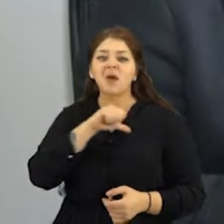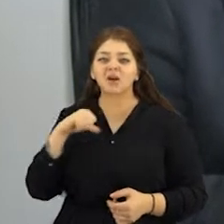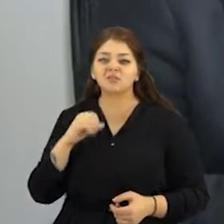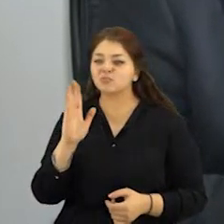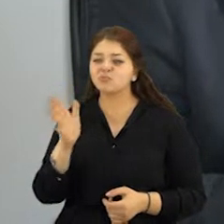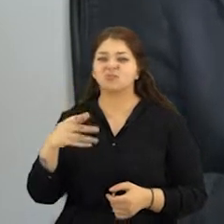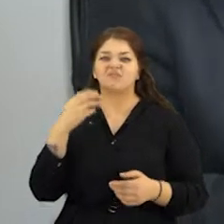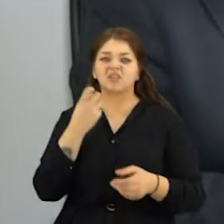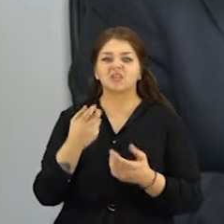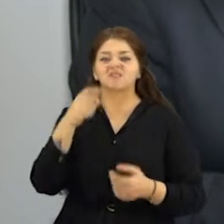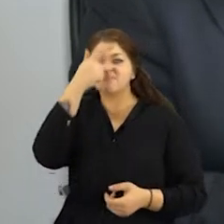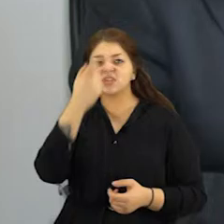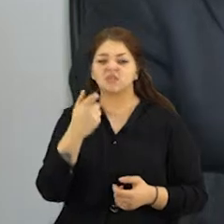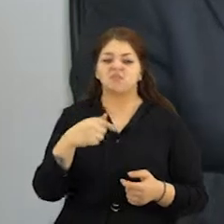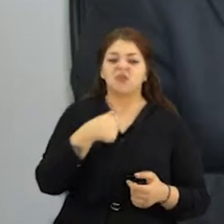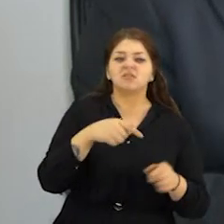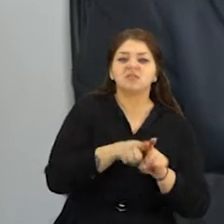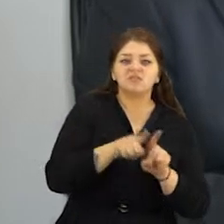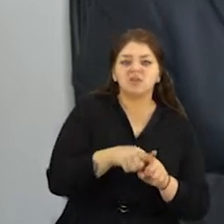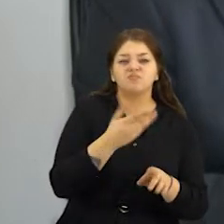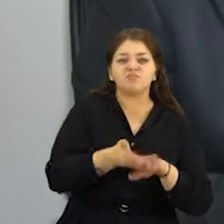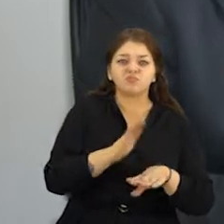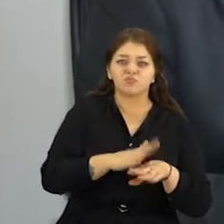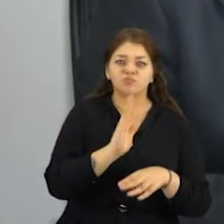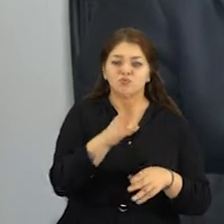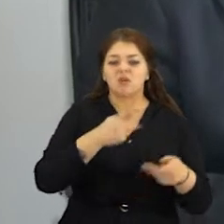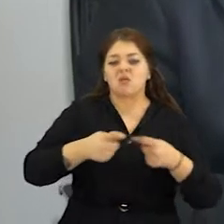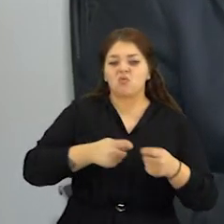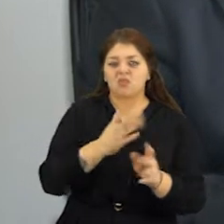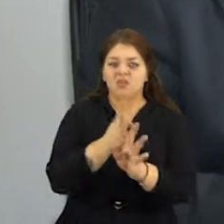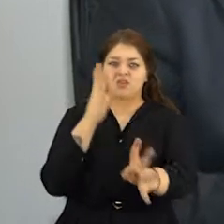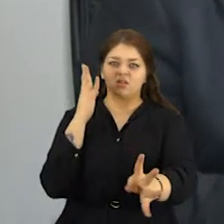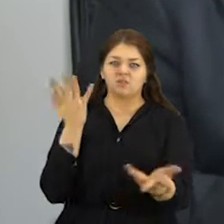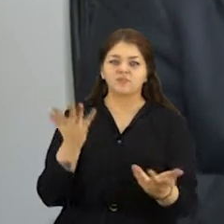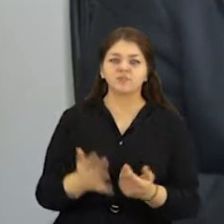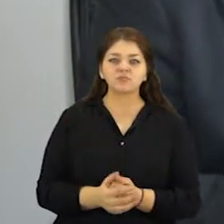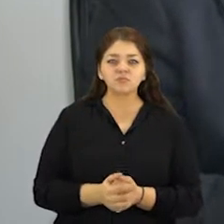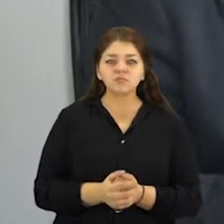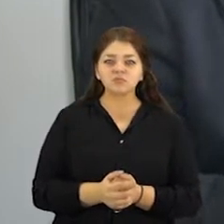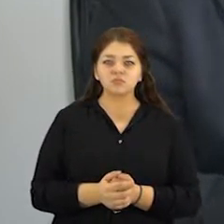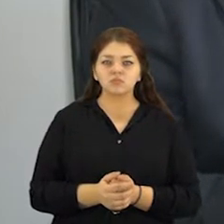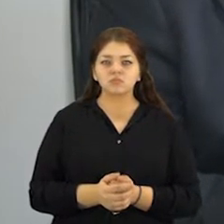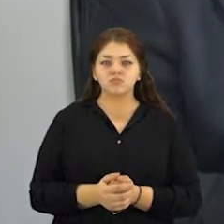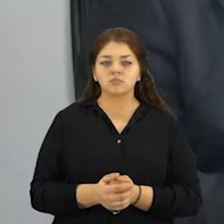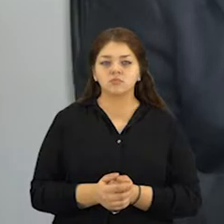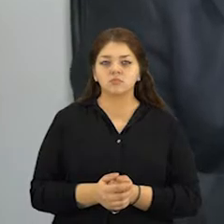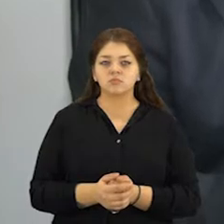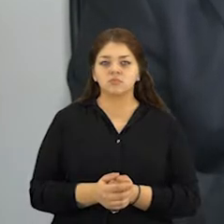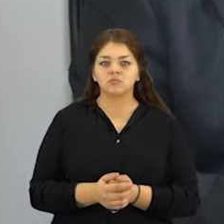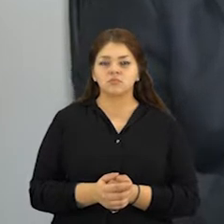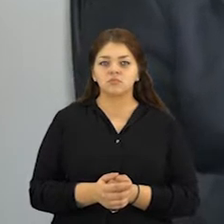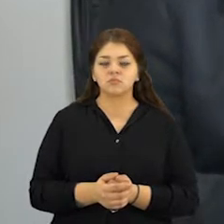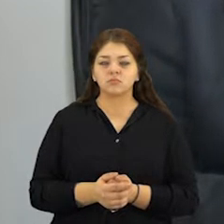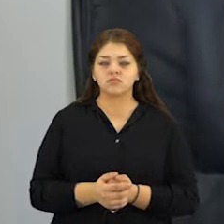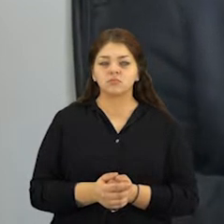jūs nepatenkite ir mes nepatenkite, kadangi susidary eilės eilių reguliuoti, eilių reguliavimą